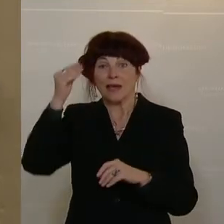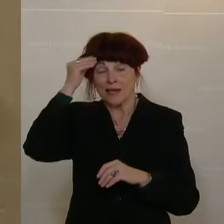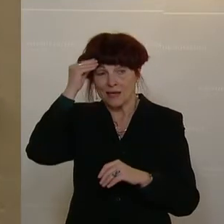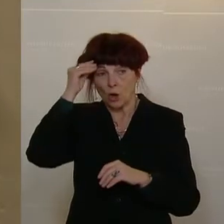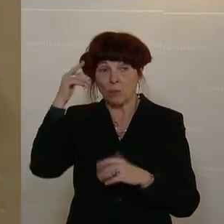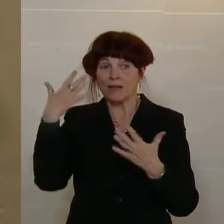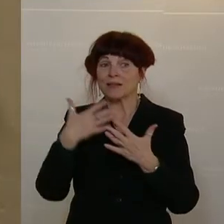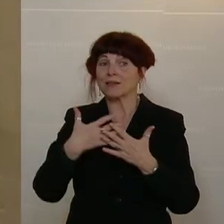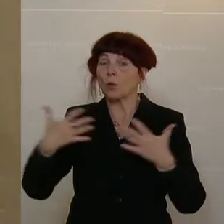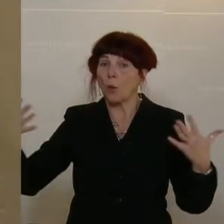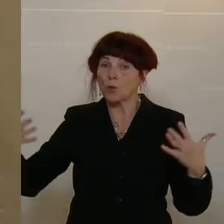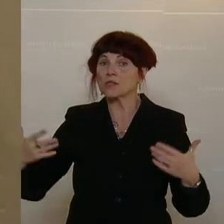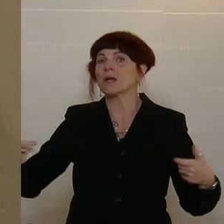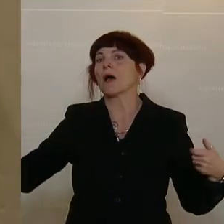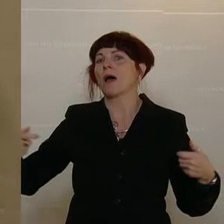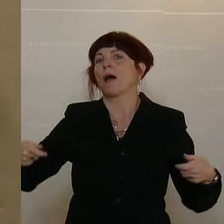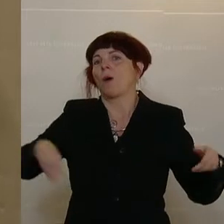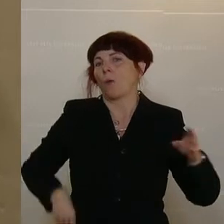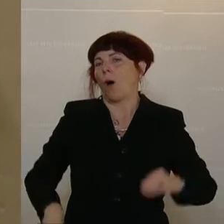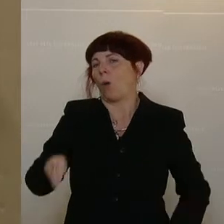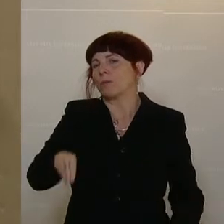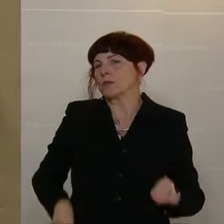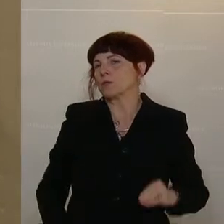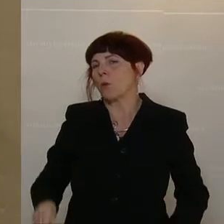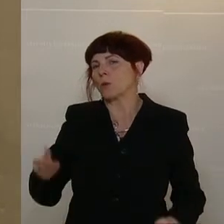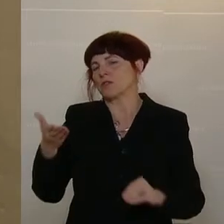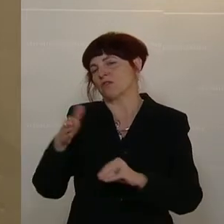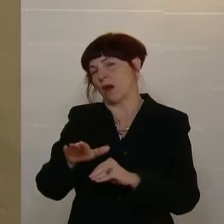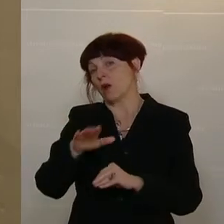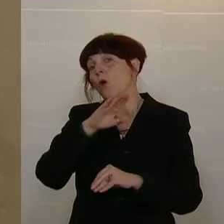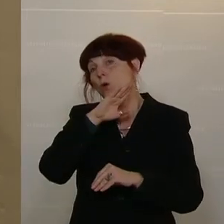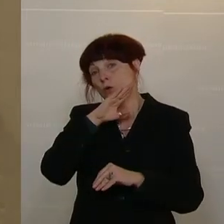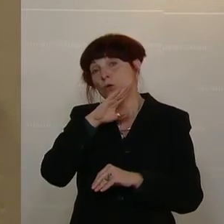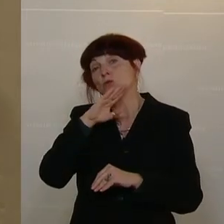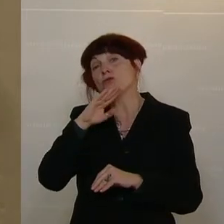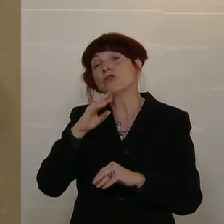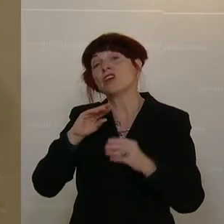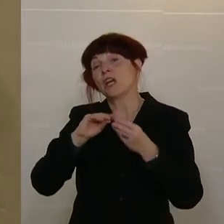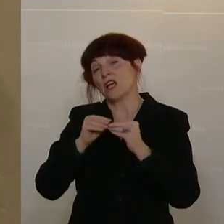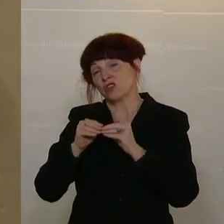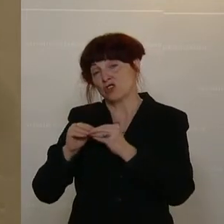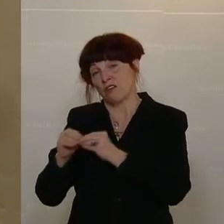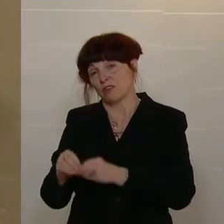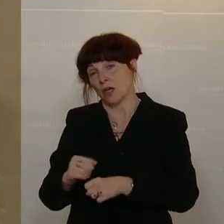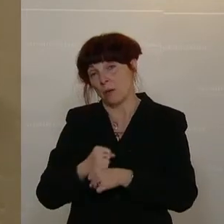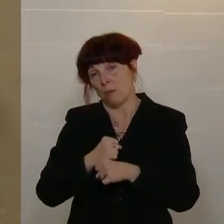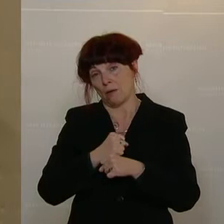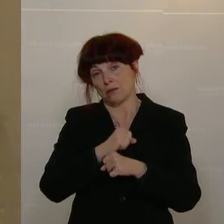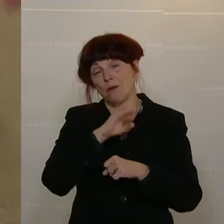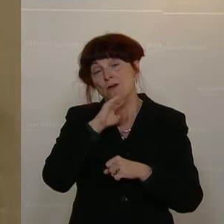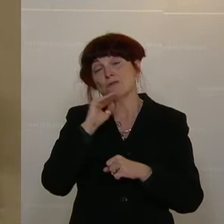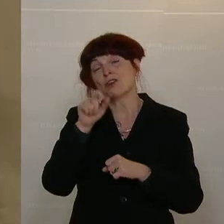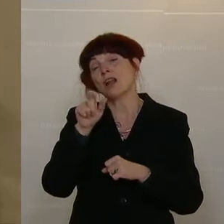Korruptionsfall gewesen ist und man hier ordentlich viele Geschäfte gemacht hat mit sehr, sehr vielen,